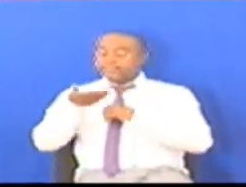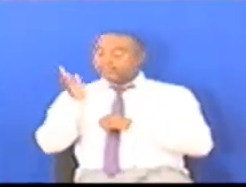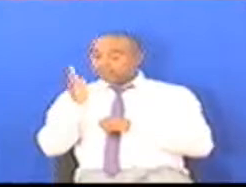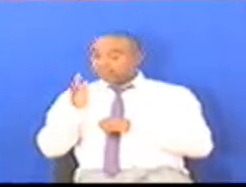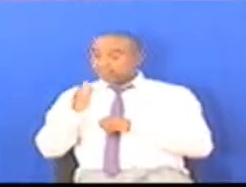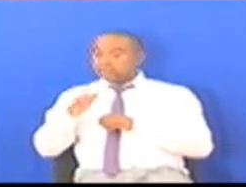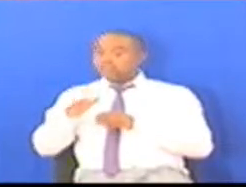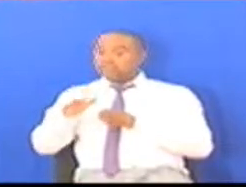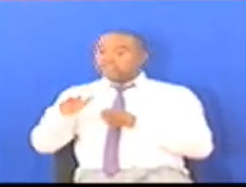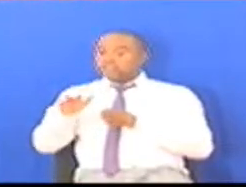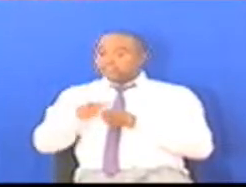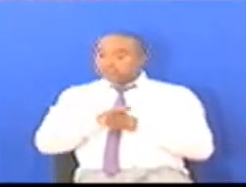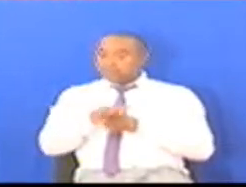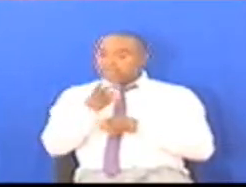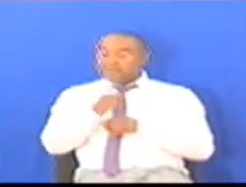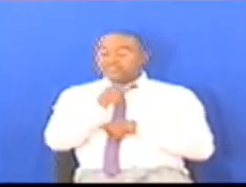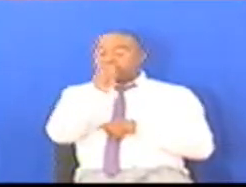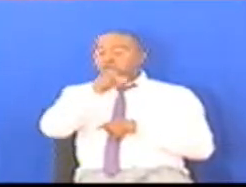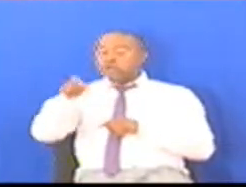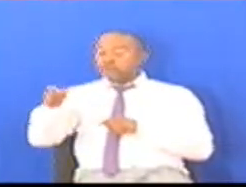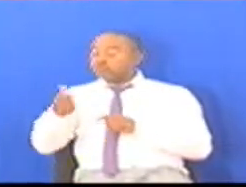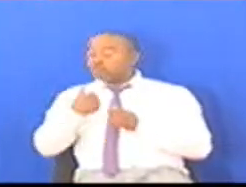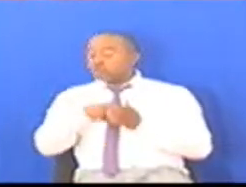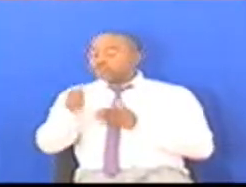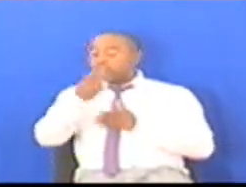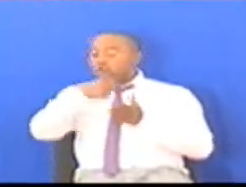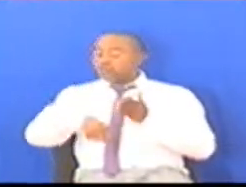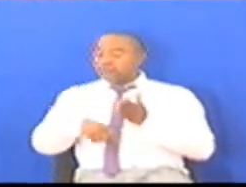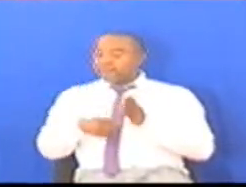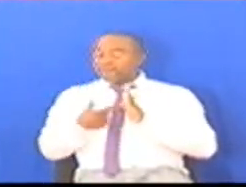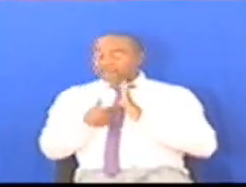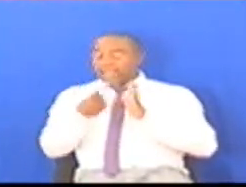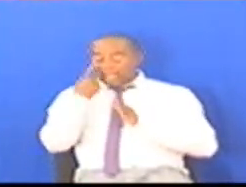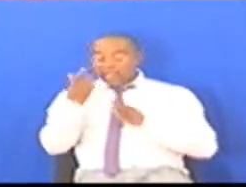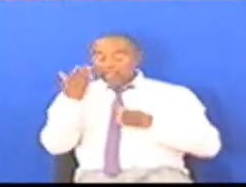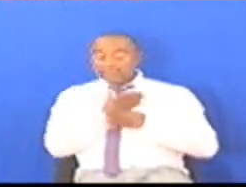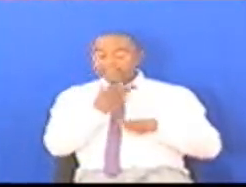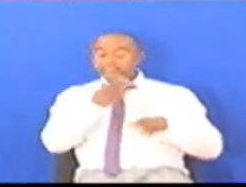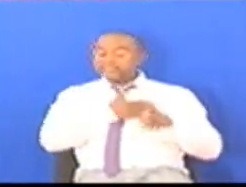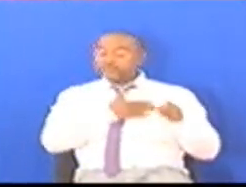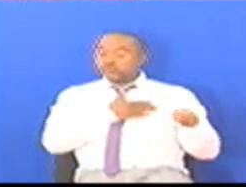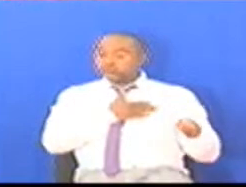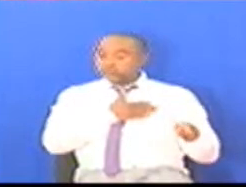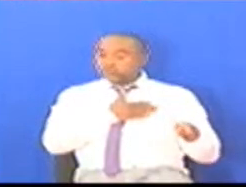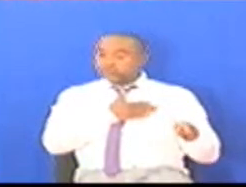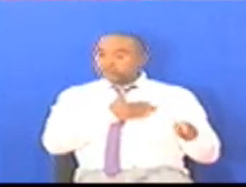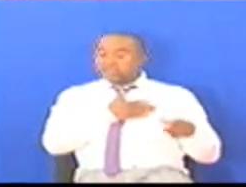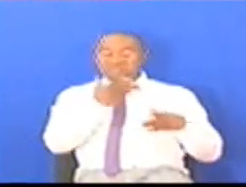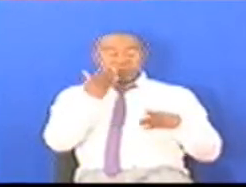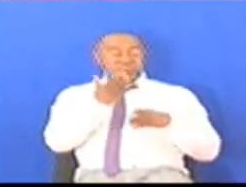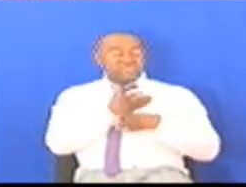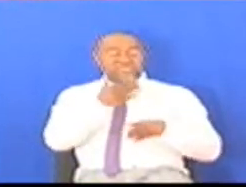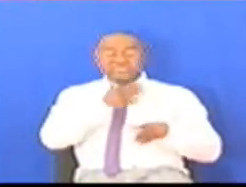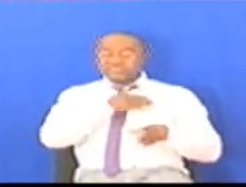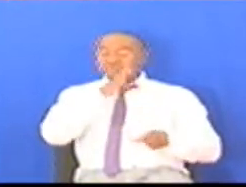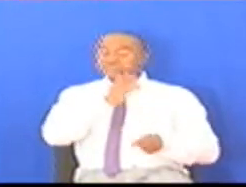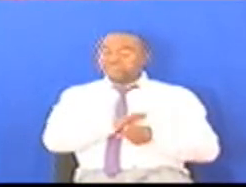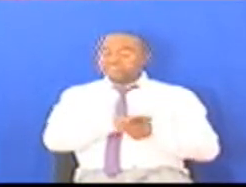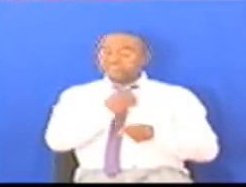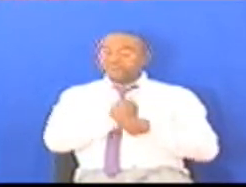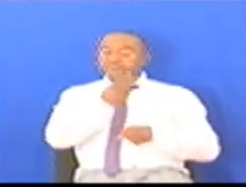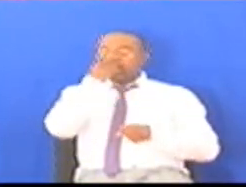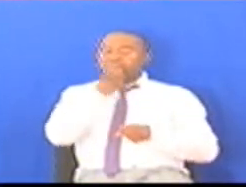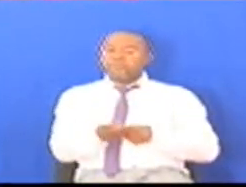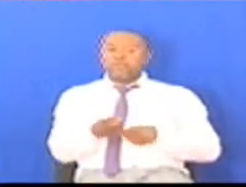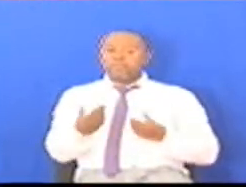pesa za wananchi Angalia banki zetu Banki zimekua zikifanya vibaya sana Banki